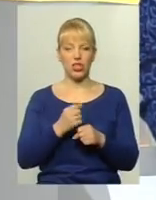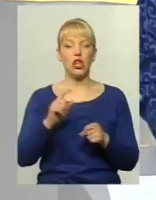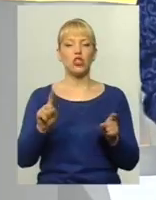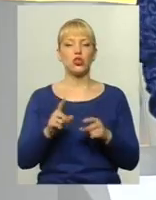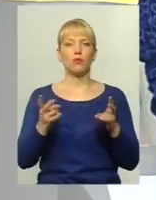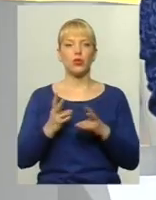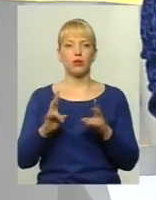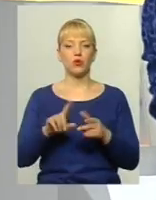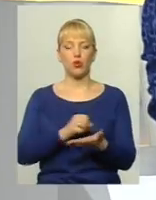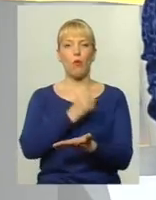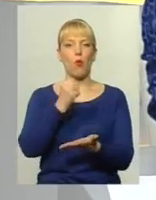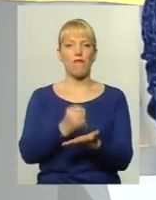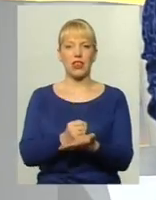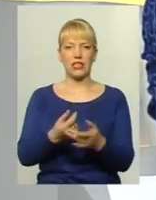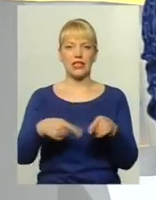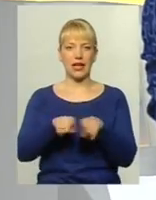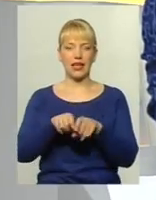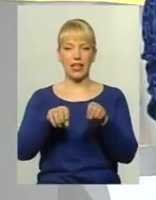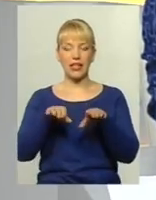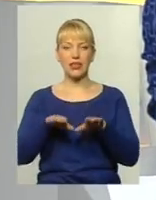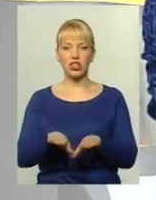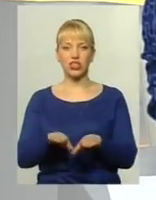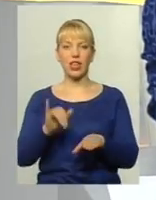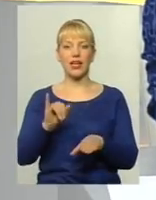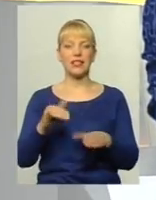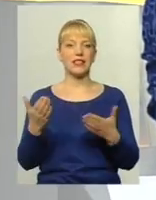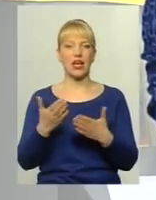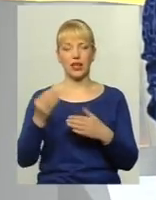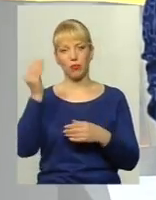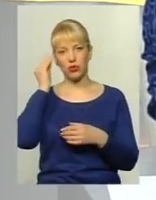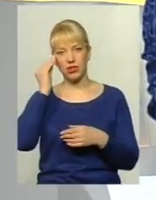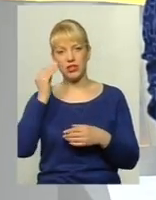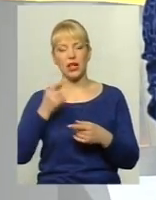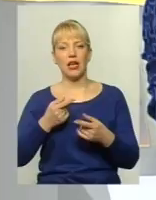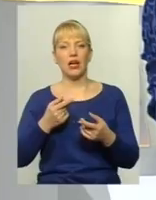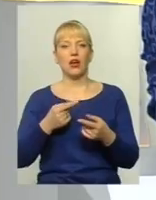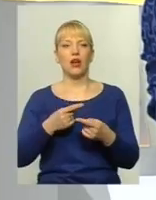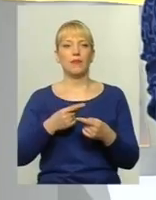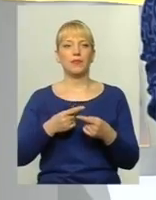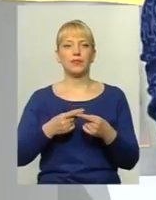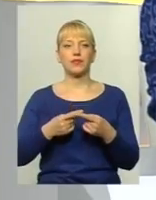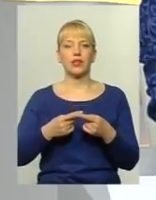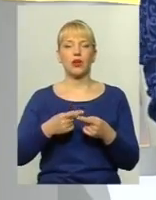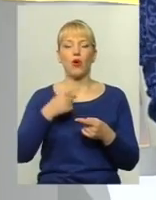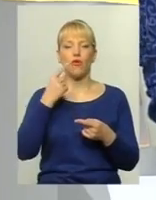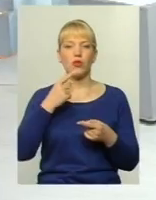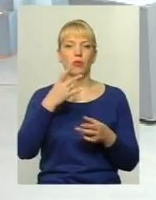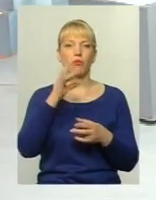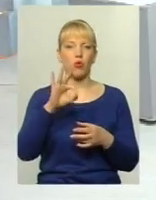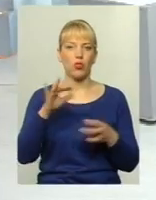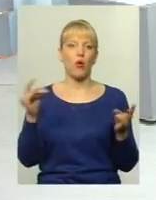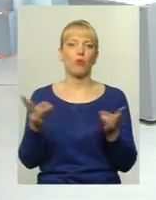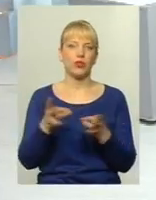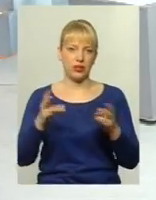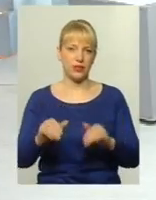потрібно, аби ухвалити таке рішення? І з яких позицій виходили, говорячи про необхідність підвищення тарифу?